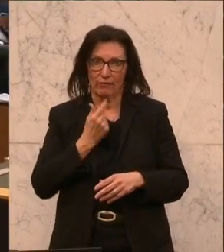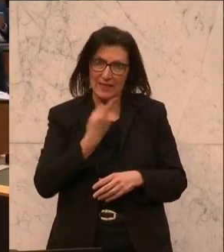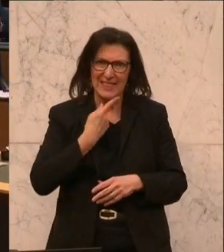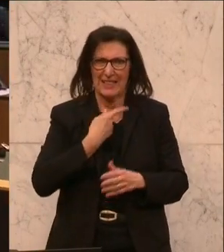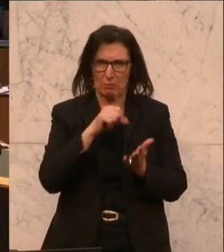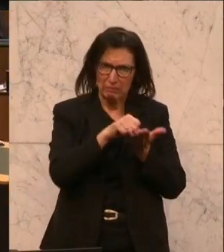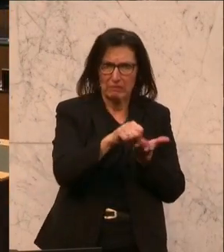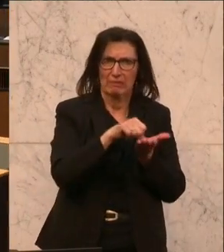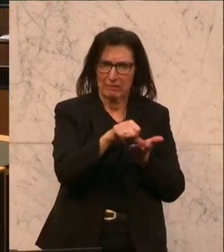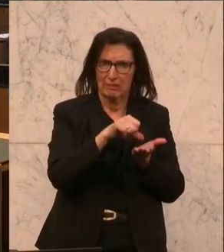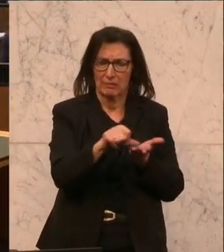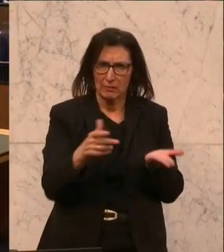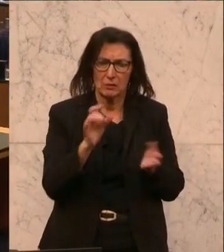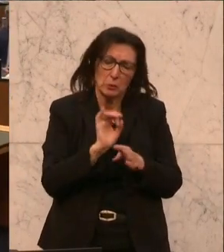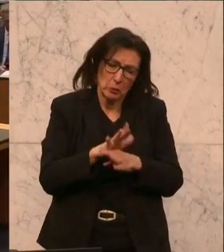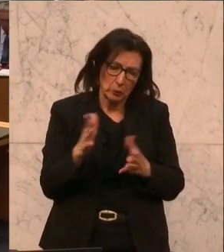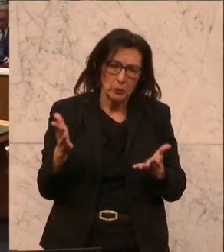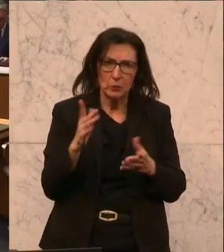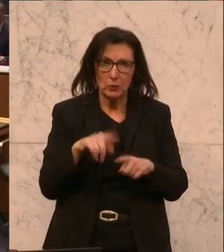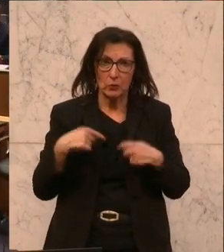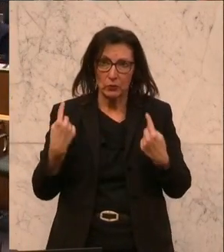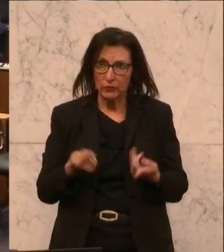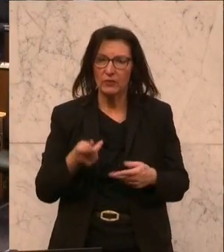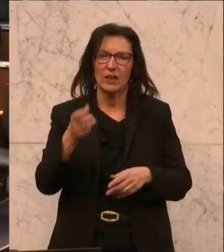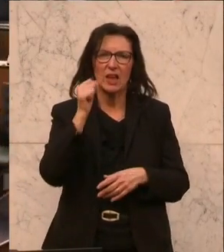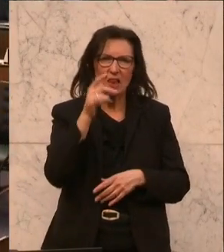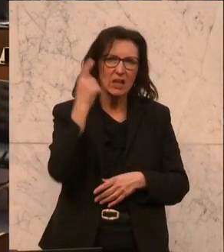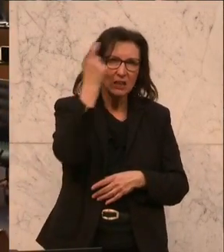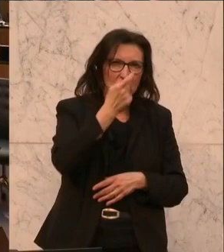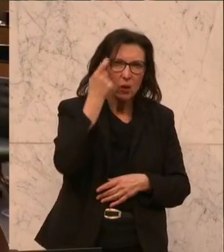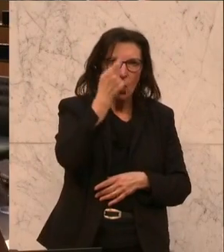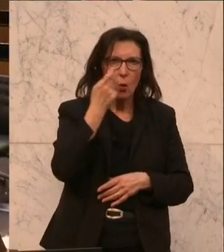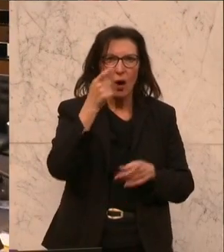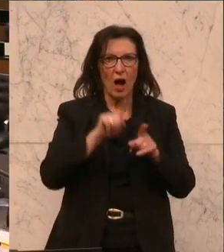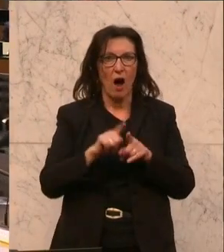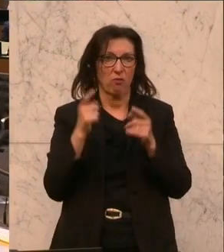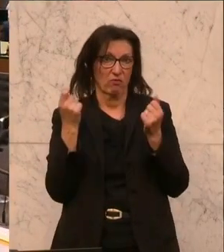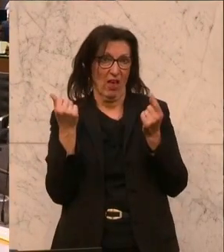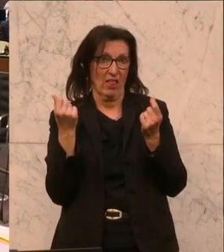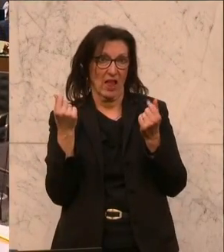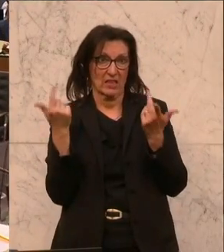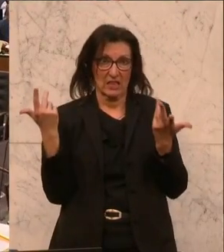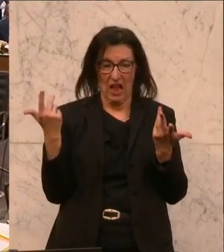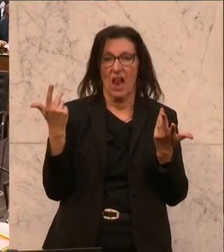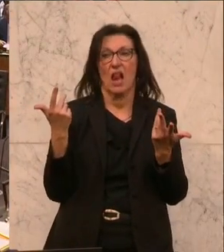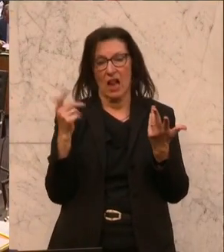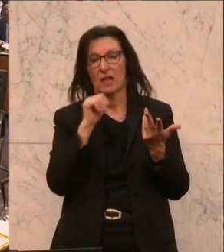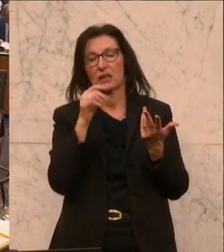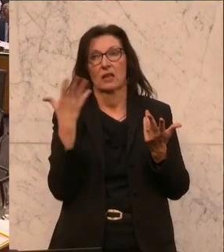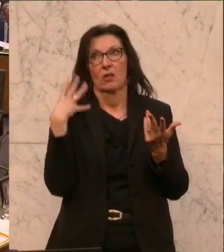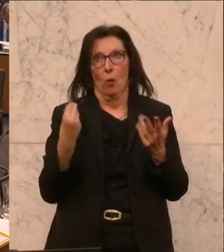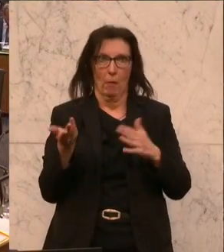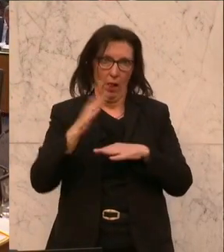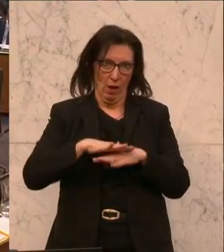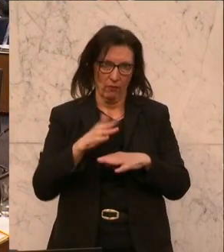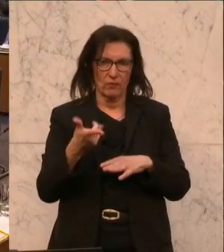es kommt bei uns neben den täglichen Sorgen um unsere Kinder nicht auch noch ein finanzielles Desaster hinzu. Ich frage mich,